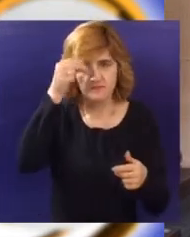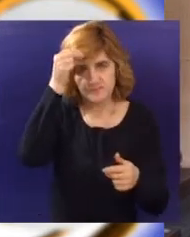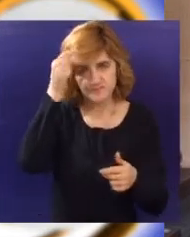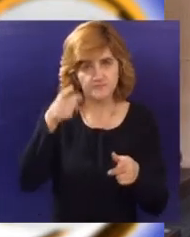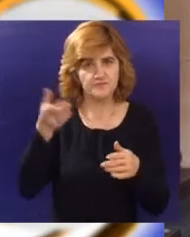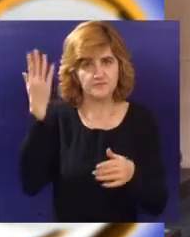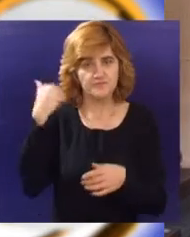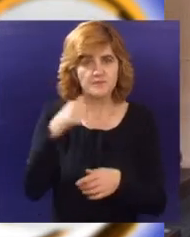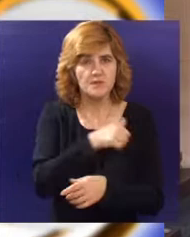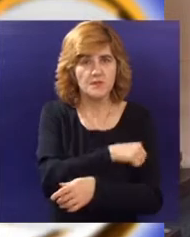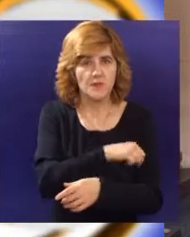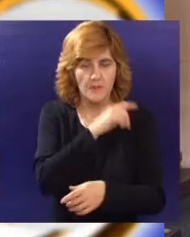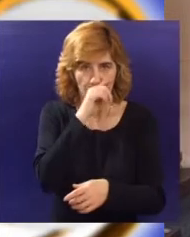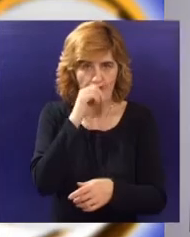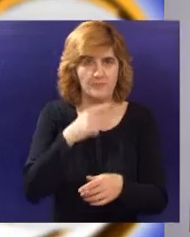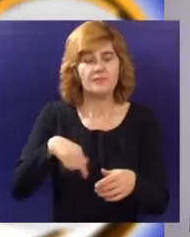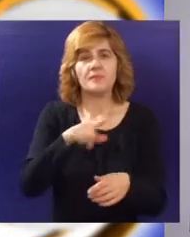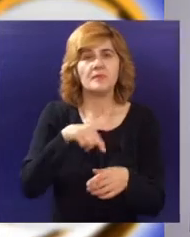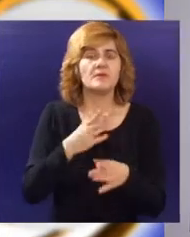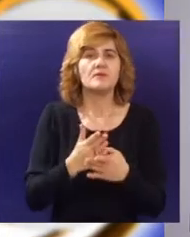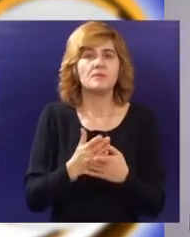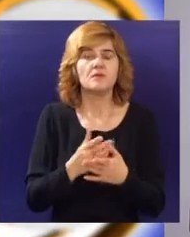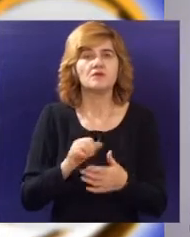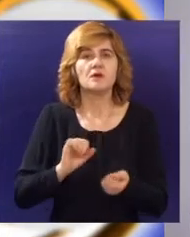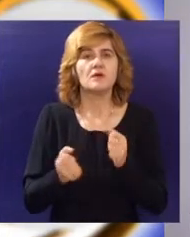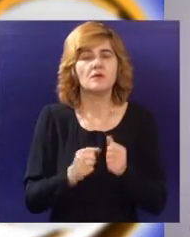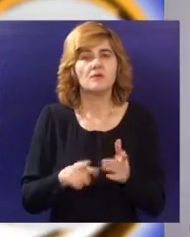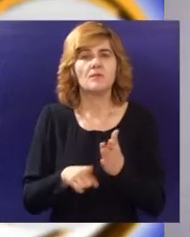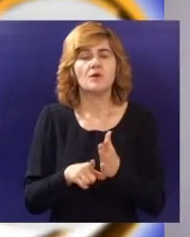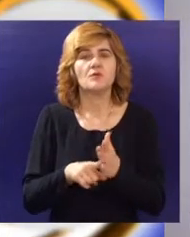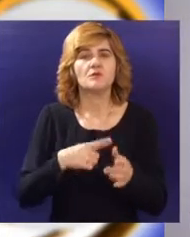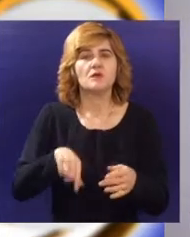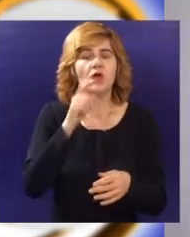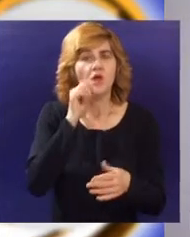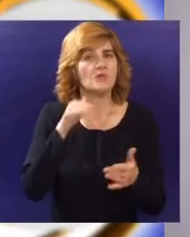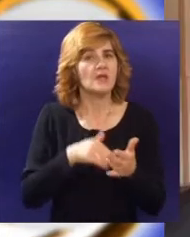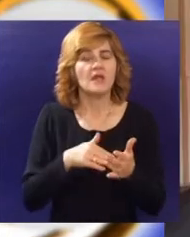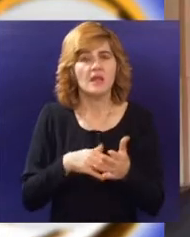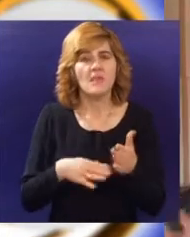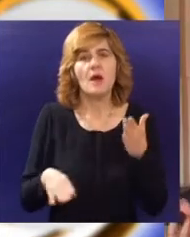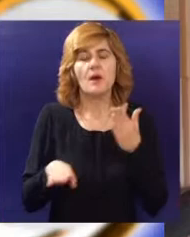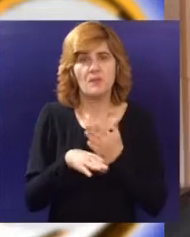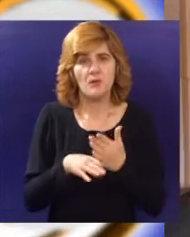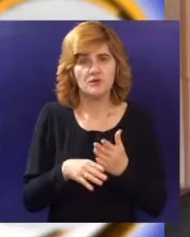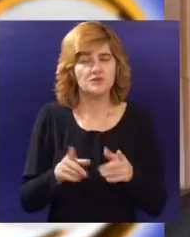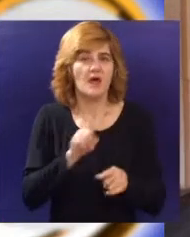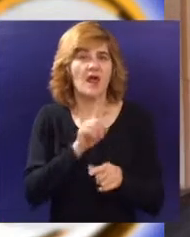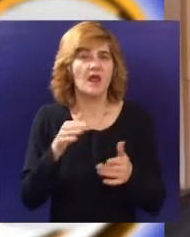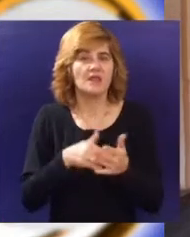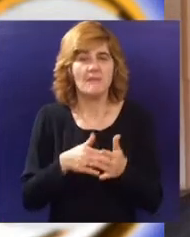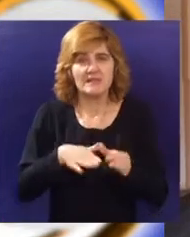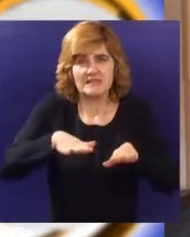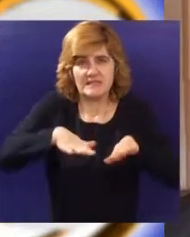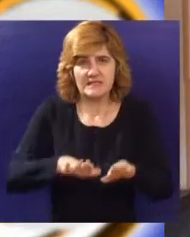Abe i očekujem da će svi da ustanu od prvih taktova i da igraju sa nama. Publika mora da učestvuje sa nama. Neću da sedite svi